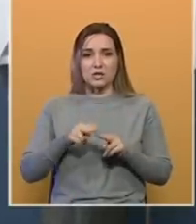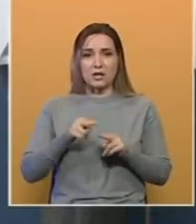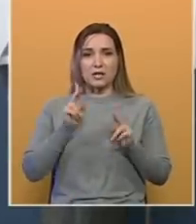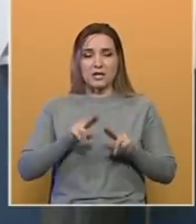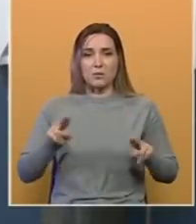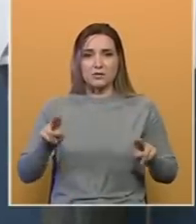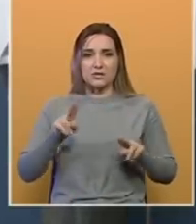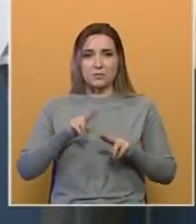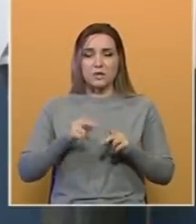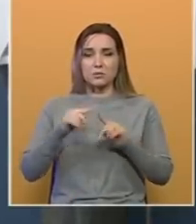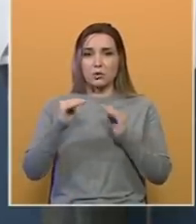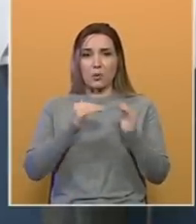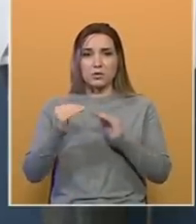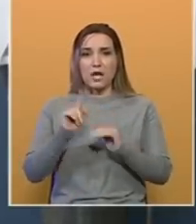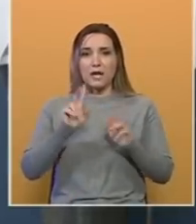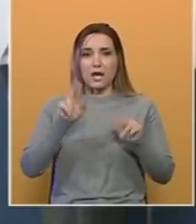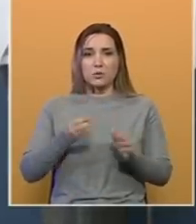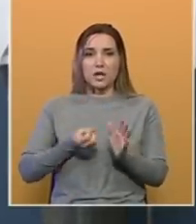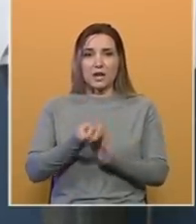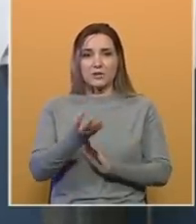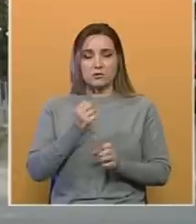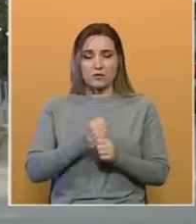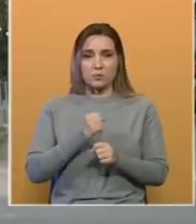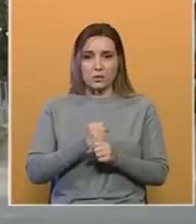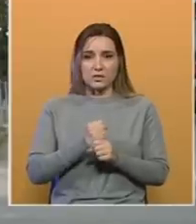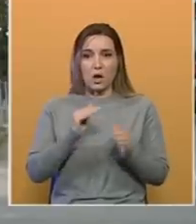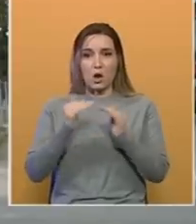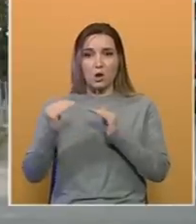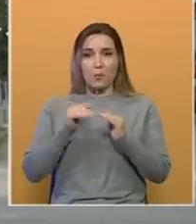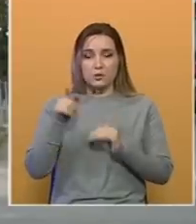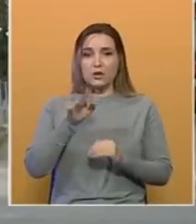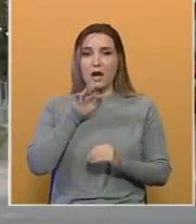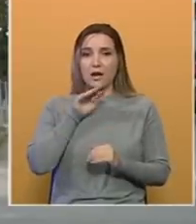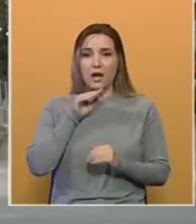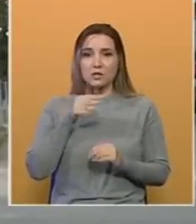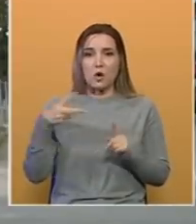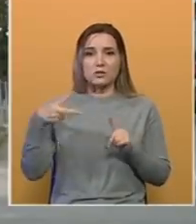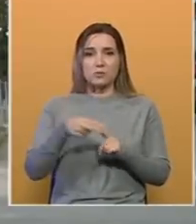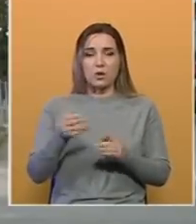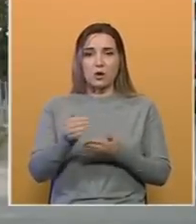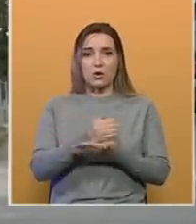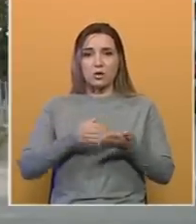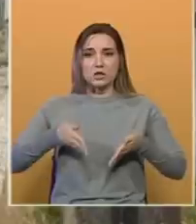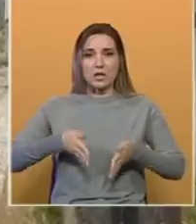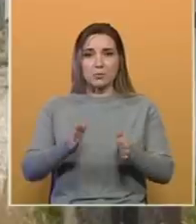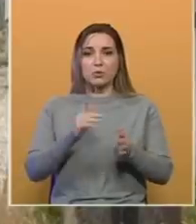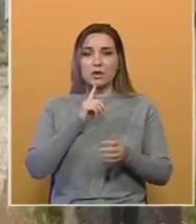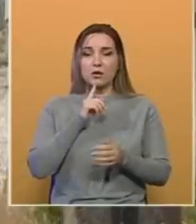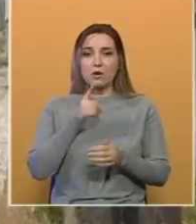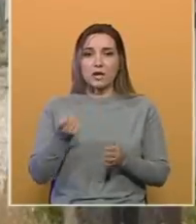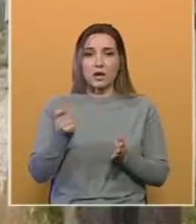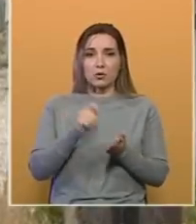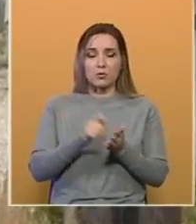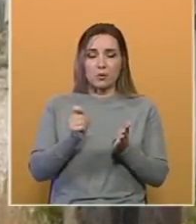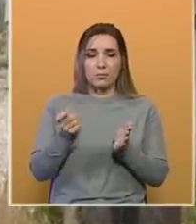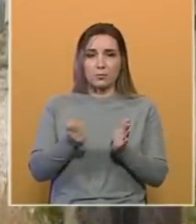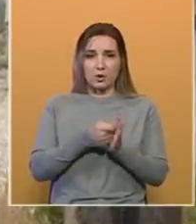spor sa komšijom, zbog čega ne može realizovati posao. Komšija mu je, kaže, osporio korištenje puta koji je prema kupoprodajnom